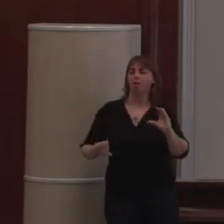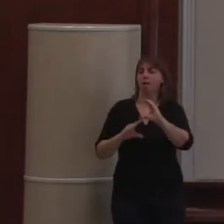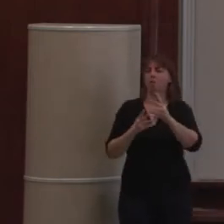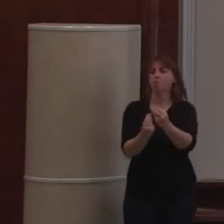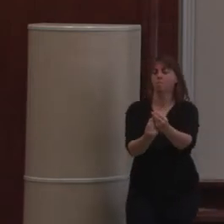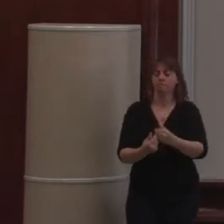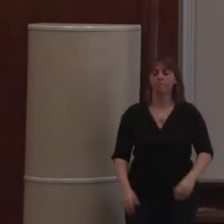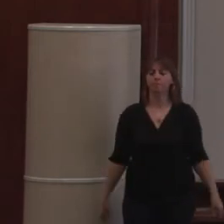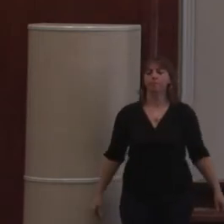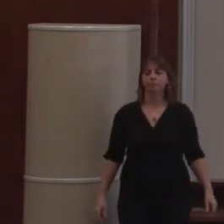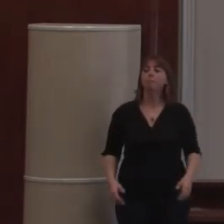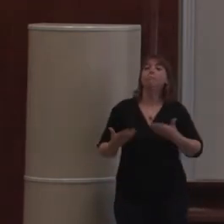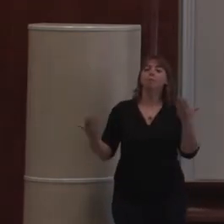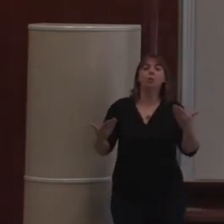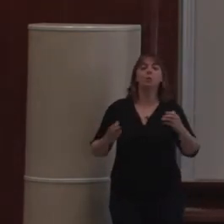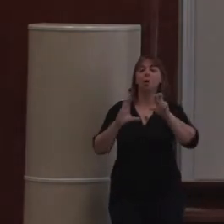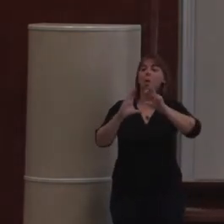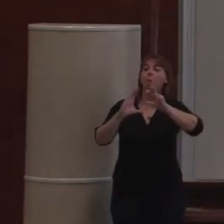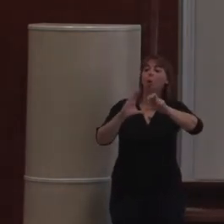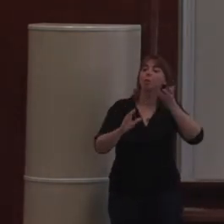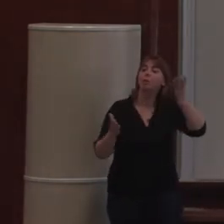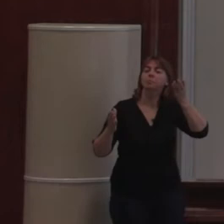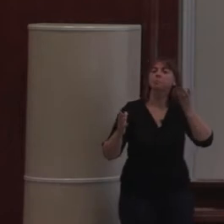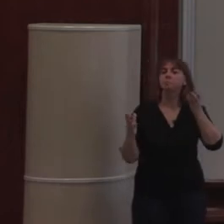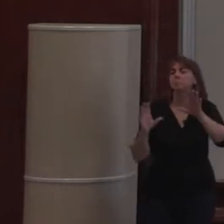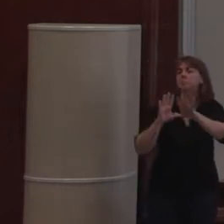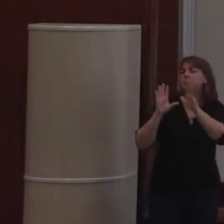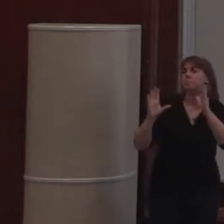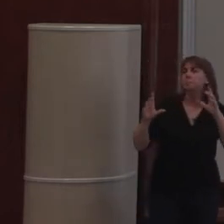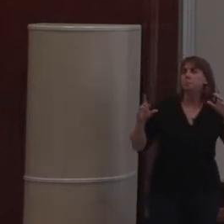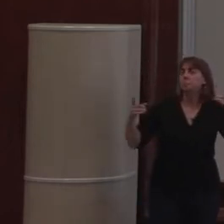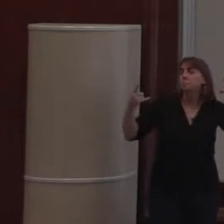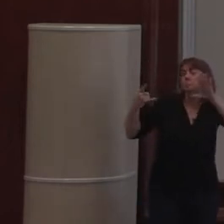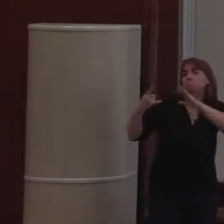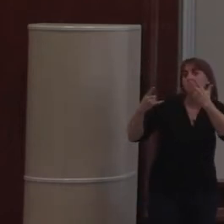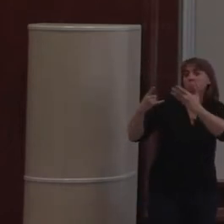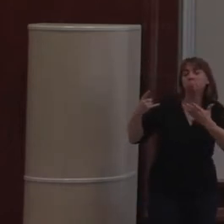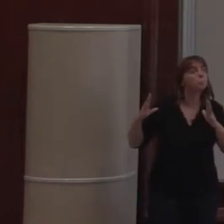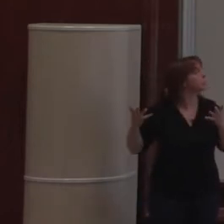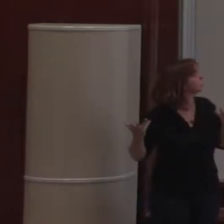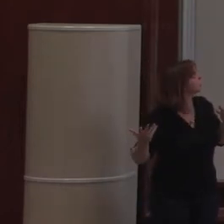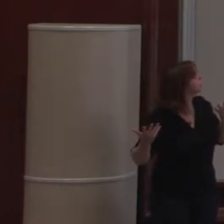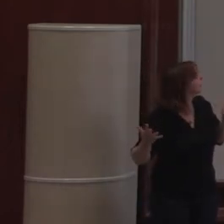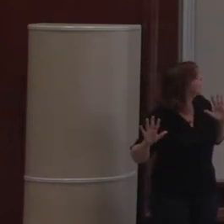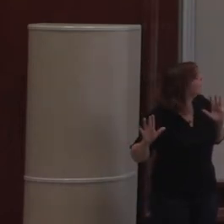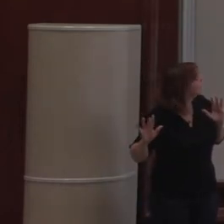Donc, je vais vous montrer à quoi ça ressemble Plon aujourd'hui, parce que vous ne savez peut-être pas. Alors, je vais essayer de changer d'écran sans passer 3000 ans.